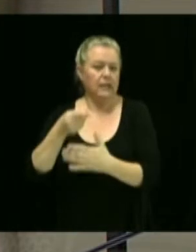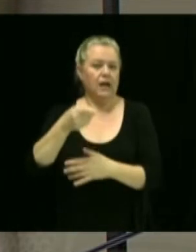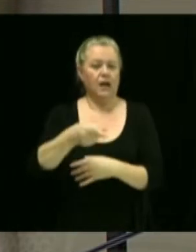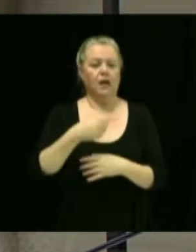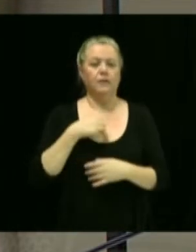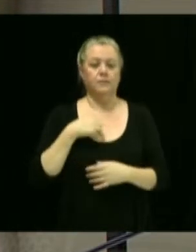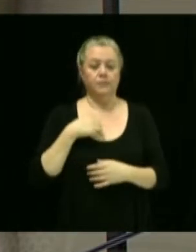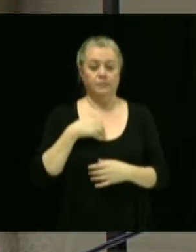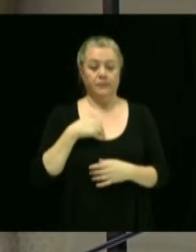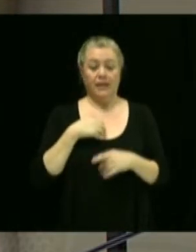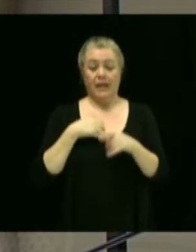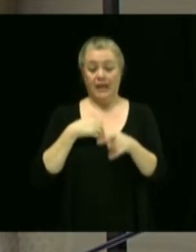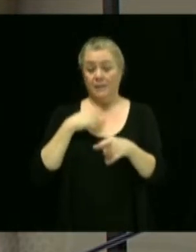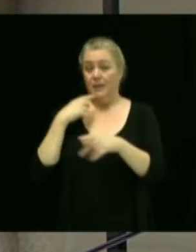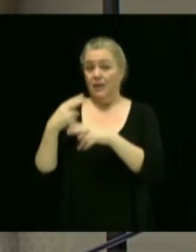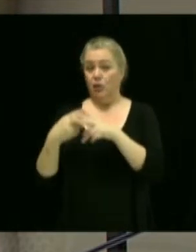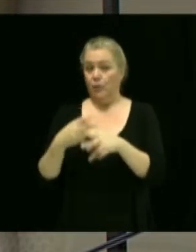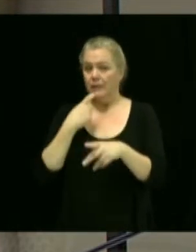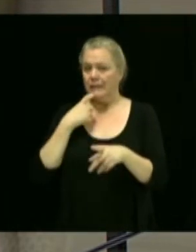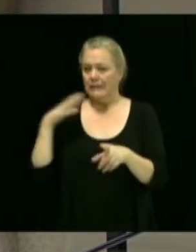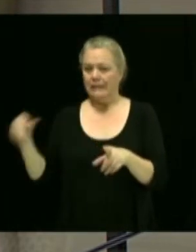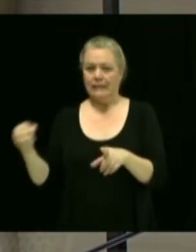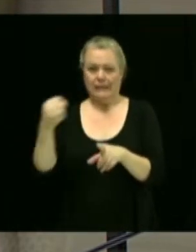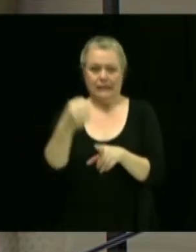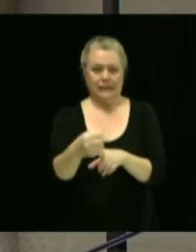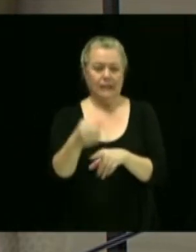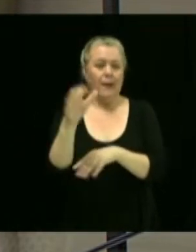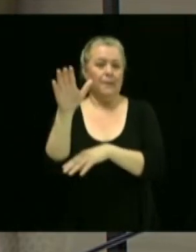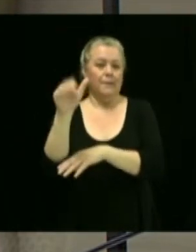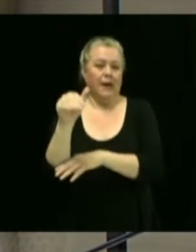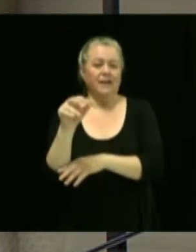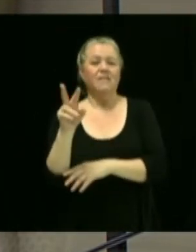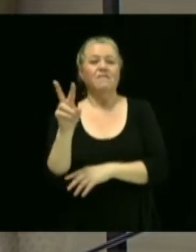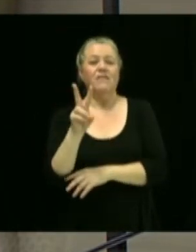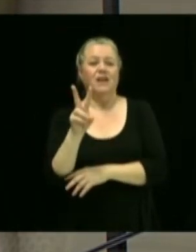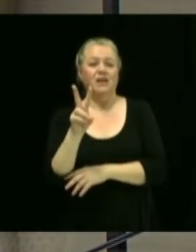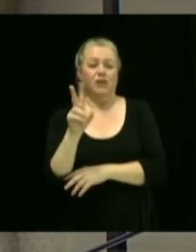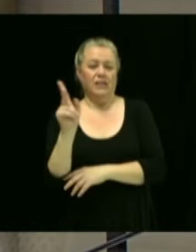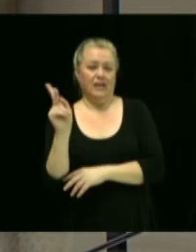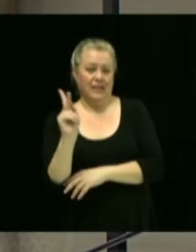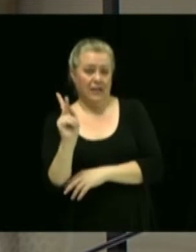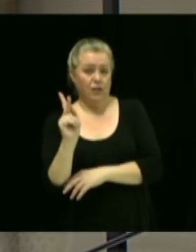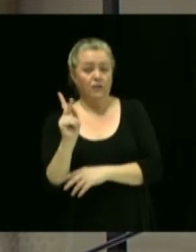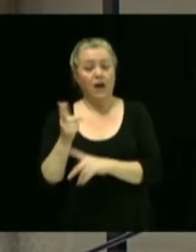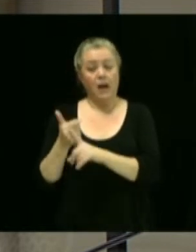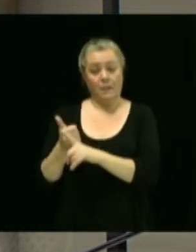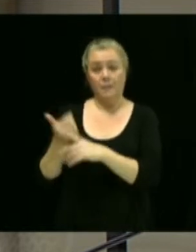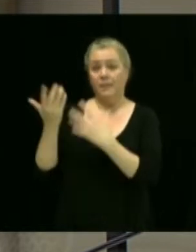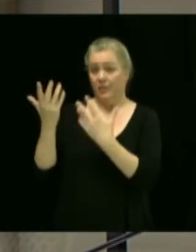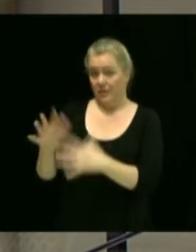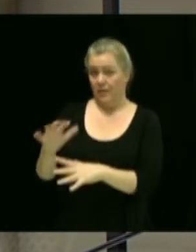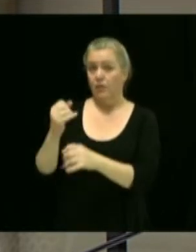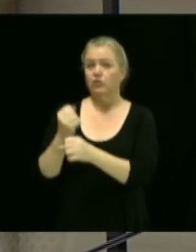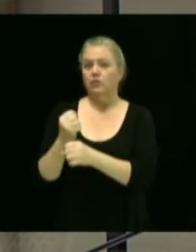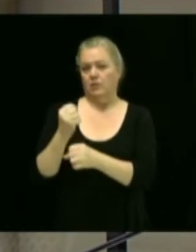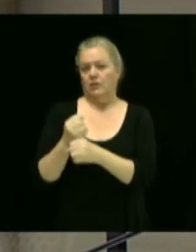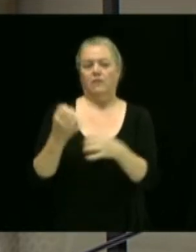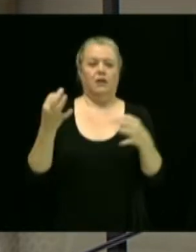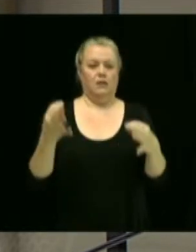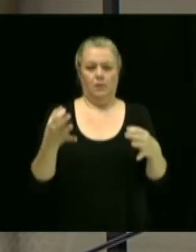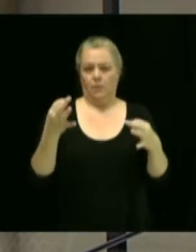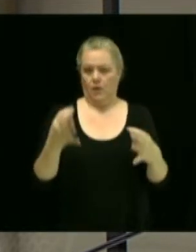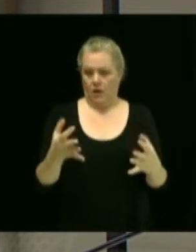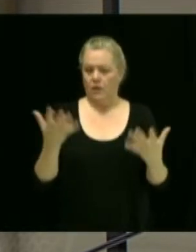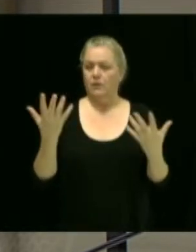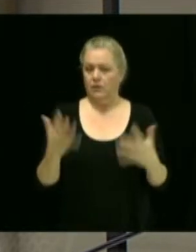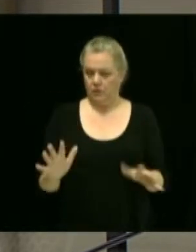ce poste, il y aurait lieu de nommer M. Véronika Kyrianova, déjà en poste sur une base temporaire,